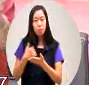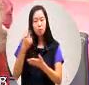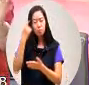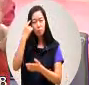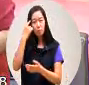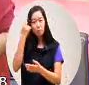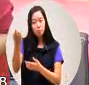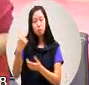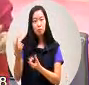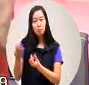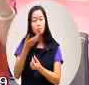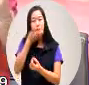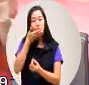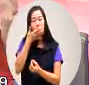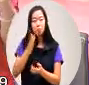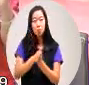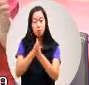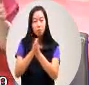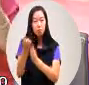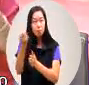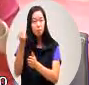八生的好理要怎么跟政策